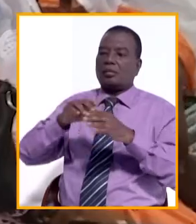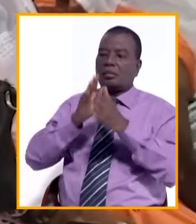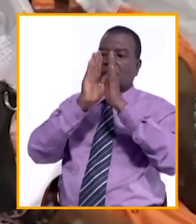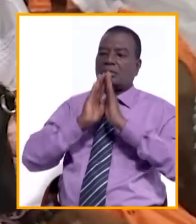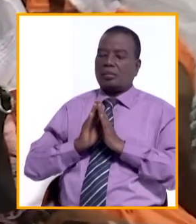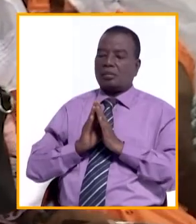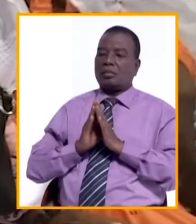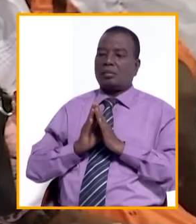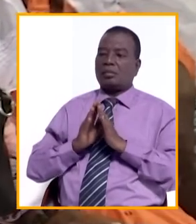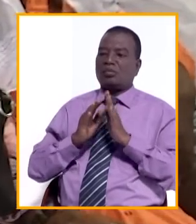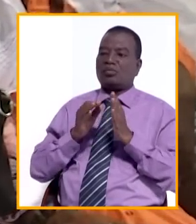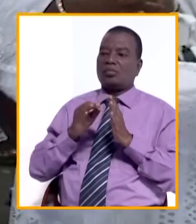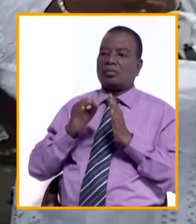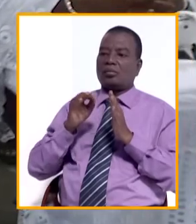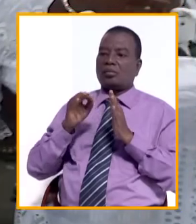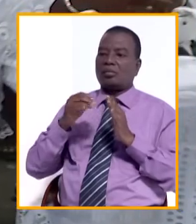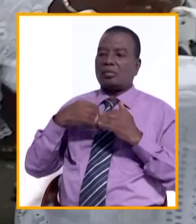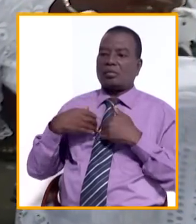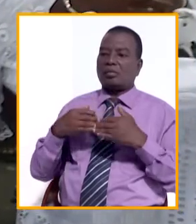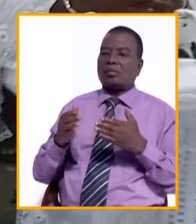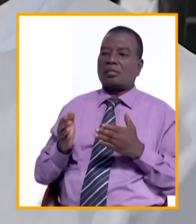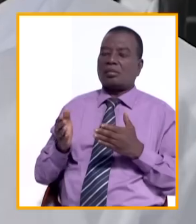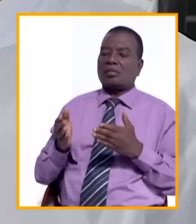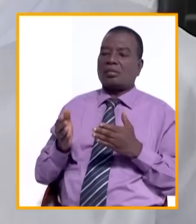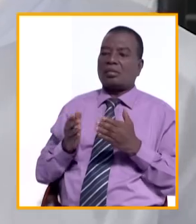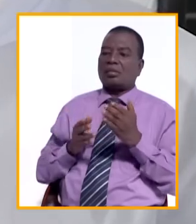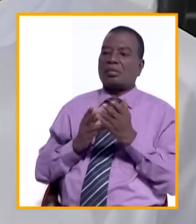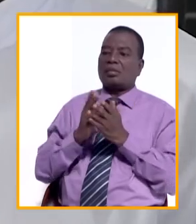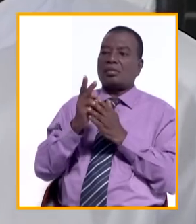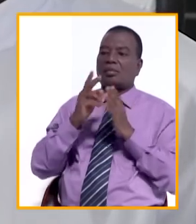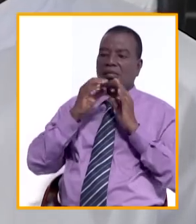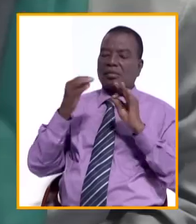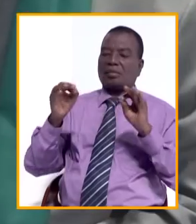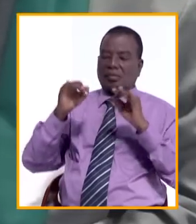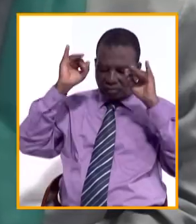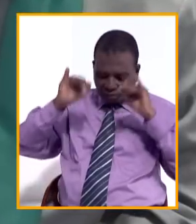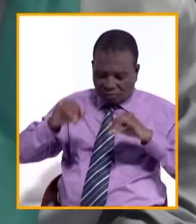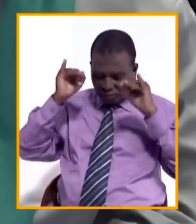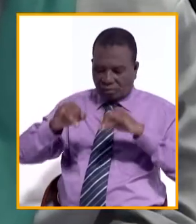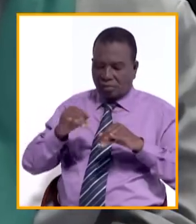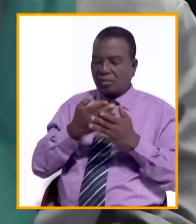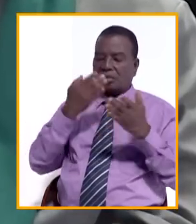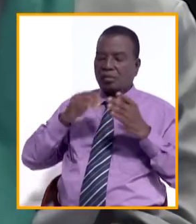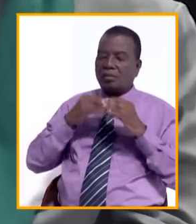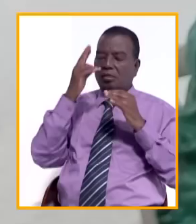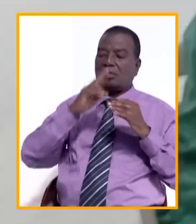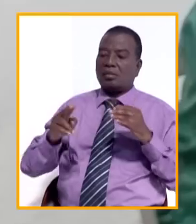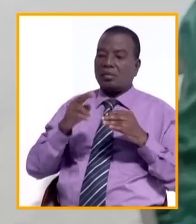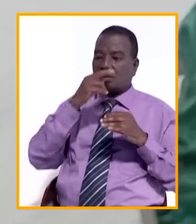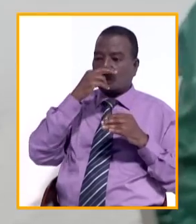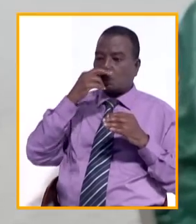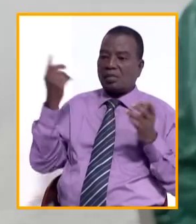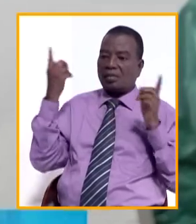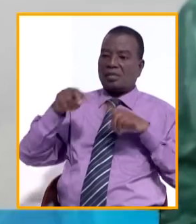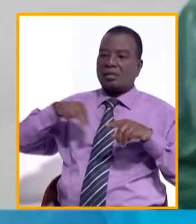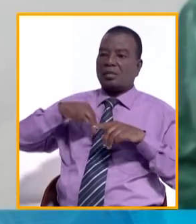fidèles et guides religieux à prôner les vraies valeurs de l'islam avant de rendre hommage au peuple ivoirien et malien. Quand nous